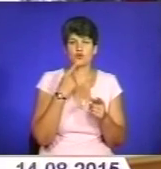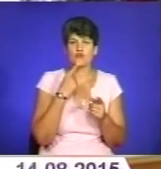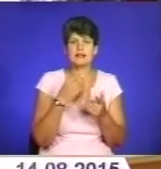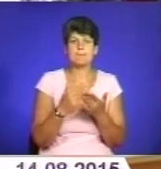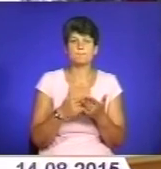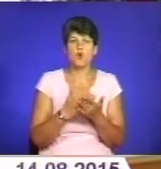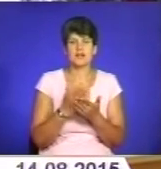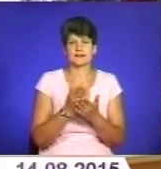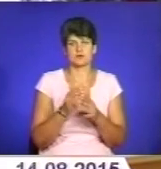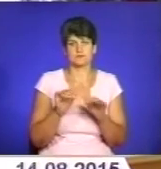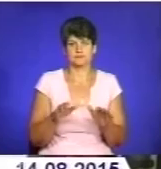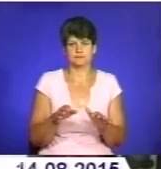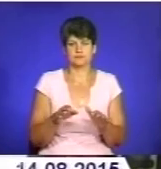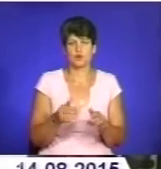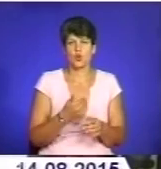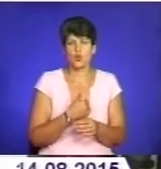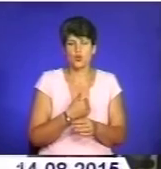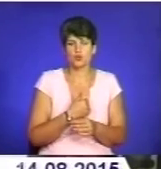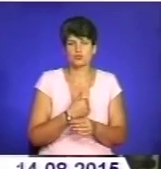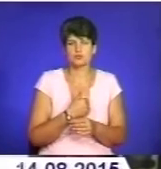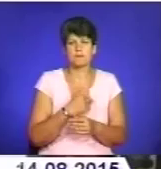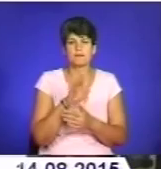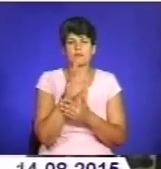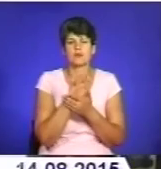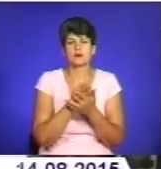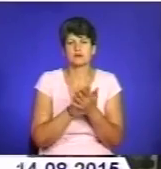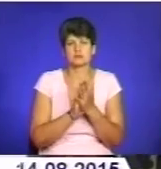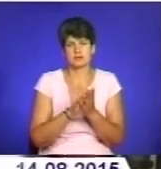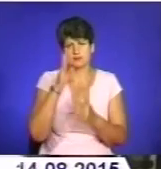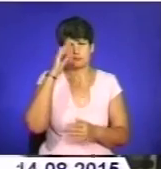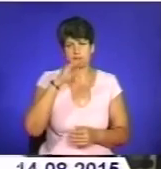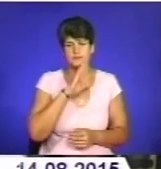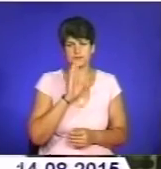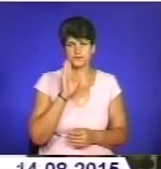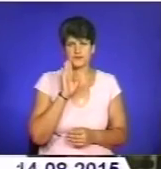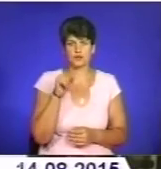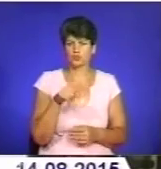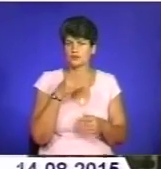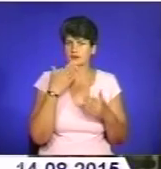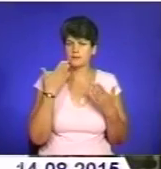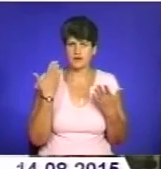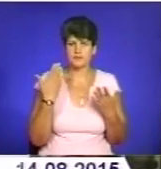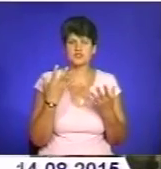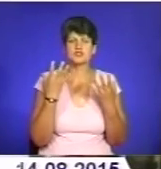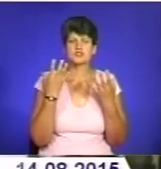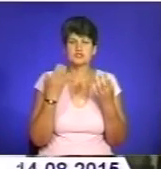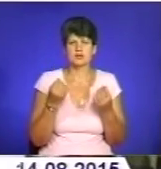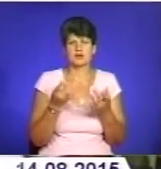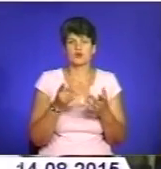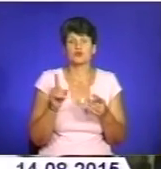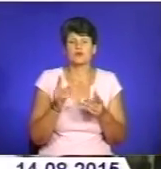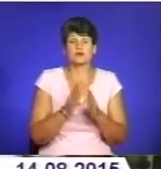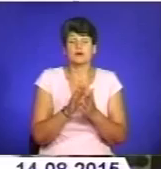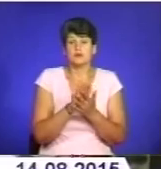політичні мотиви. Хочу перепросити перед батьками, яких тут немає, ще черговий раз